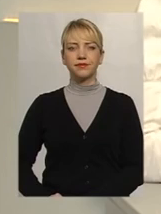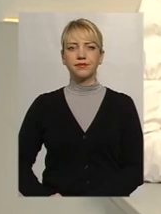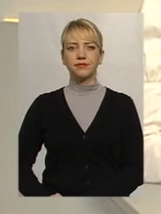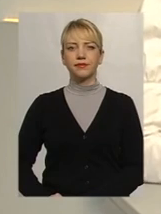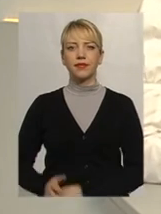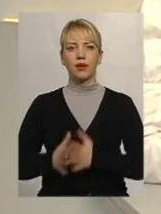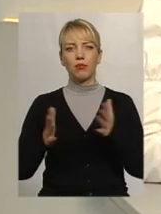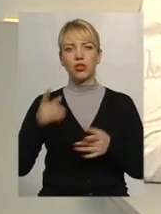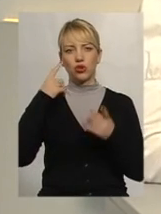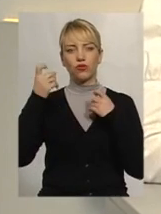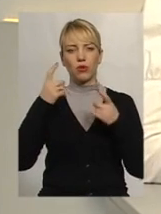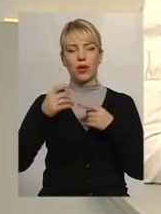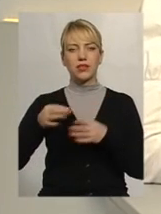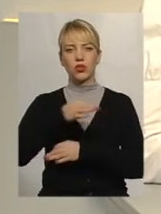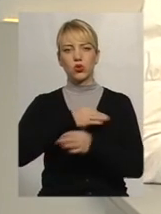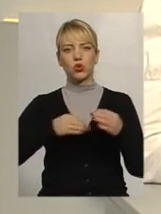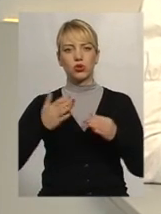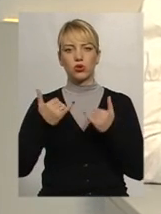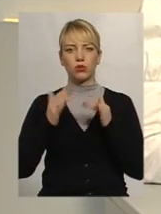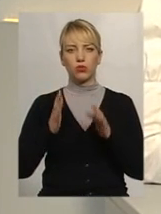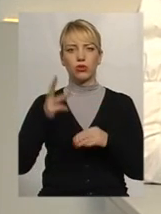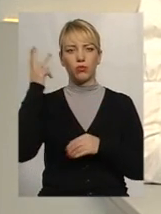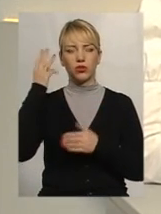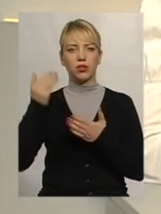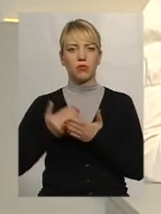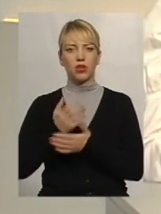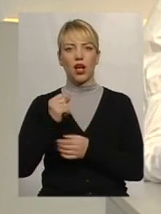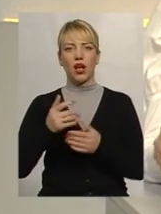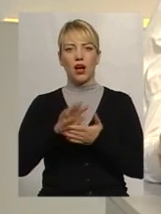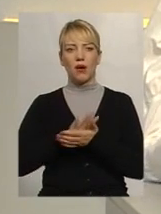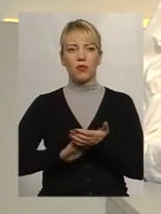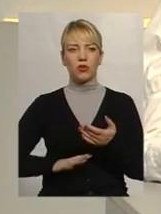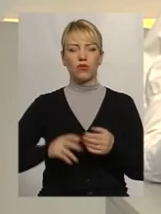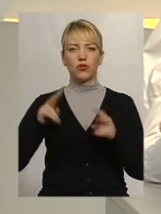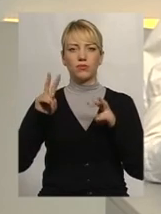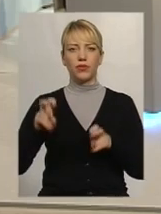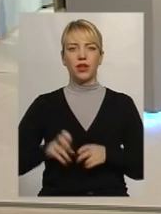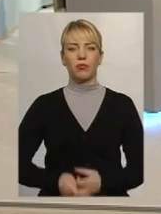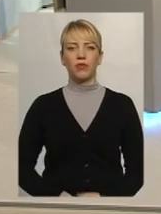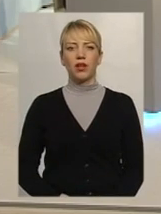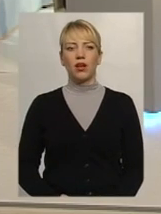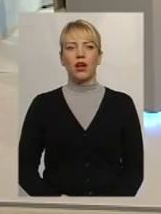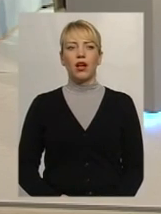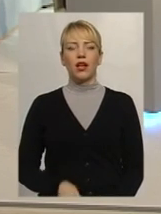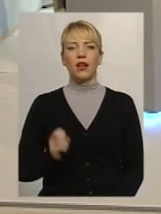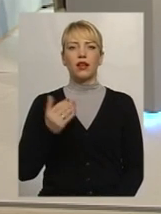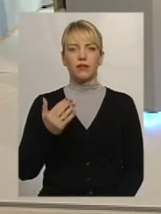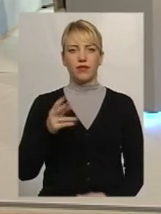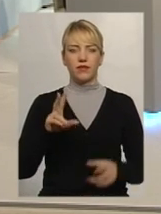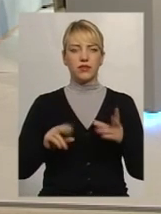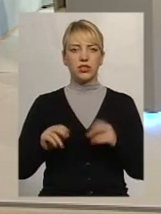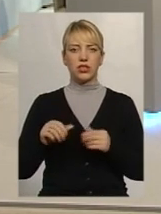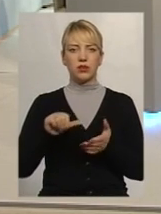Більше інформації з круглого столу буде сьогодні у подійській панорамі, а доти продовжуємо тему. Пане Богдане, ви як вважаєте, щойно